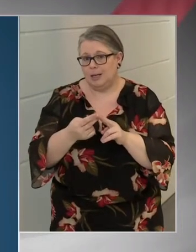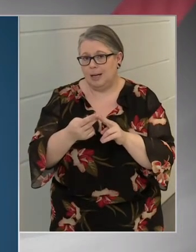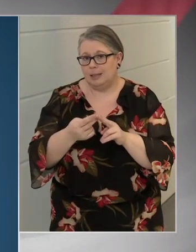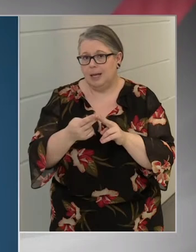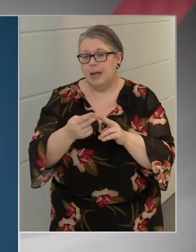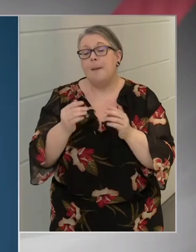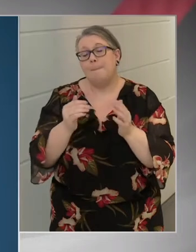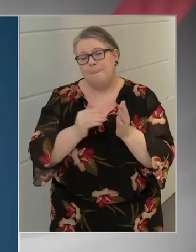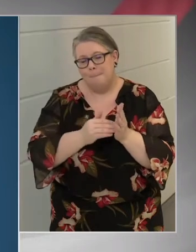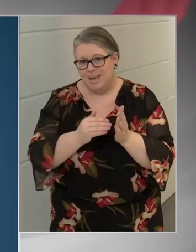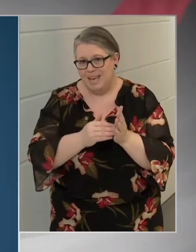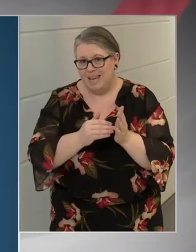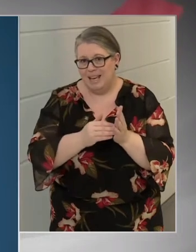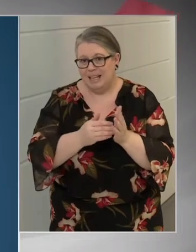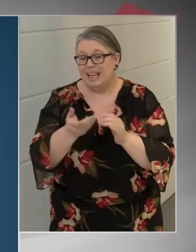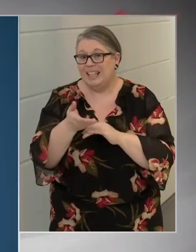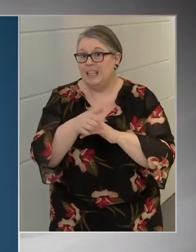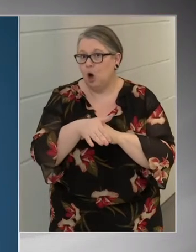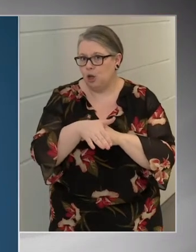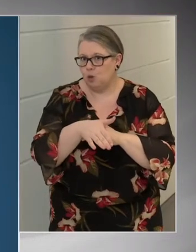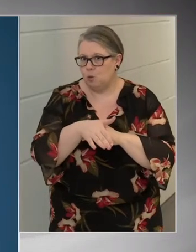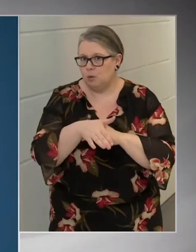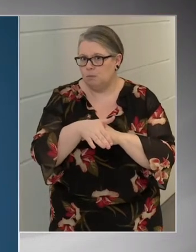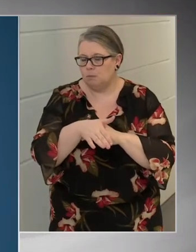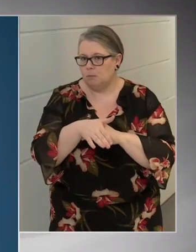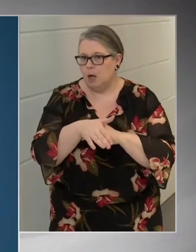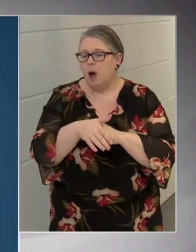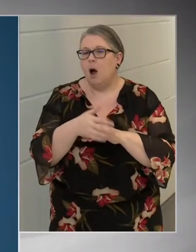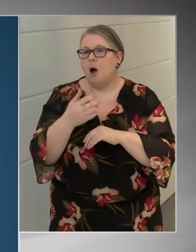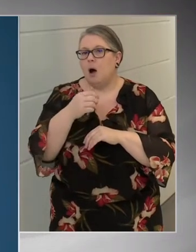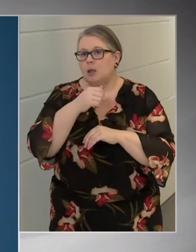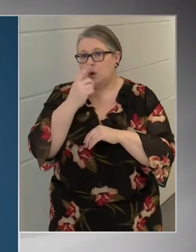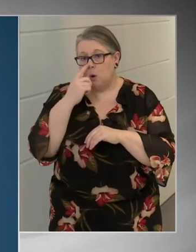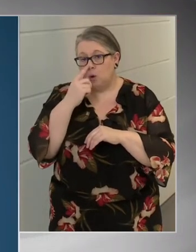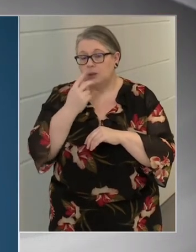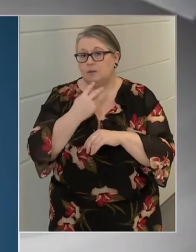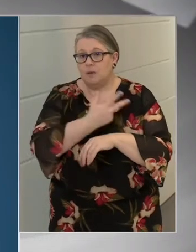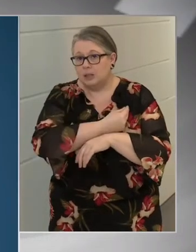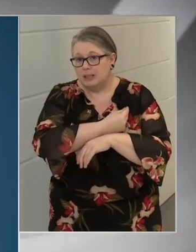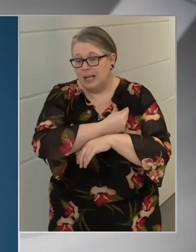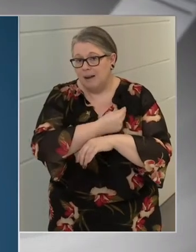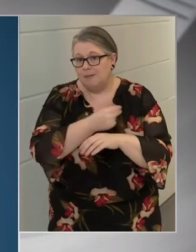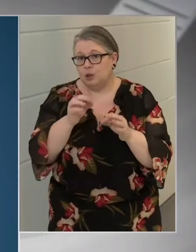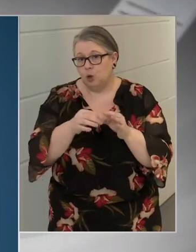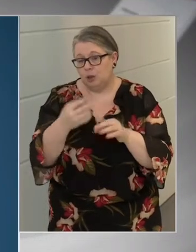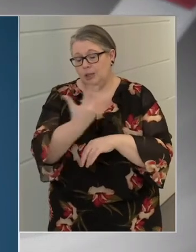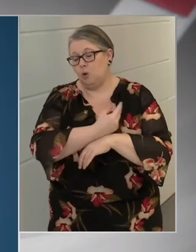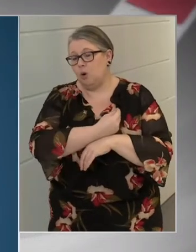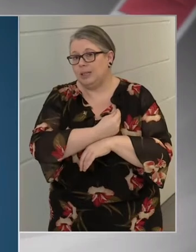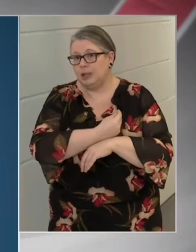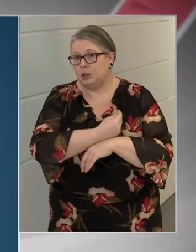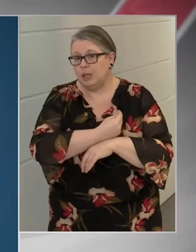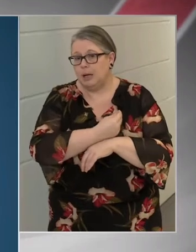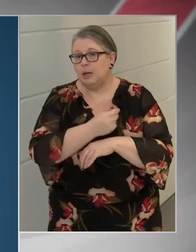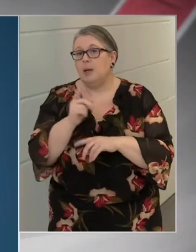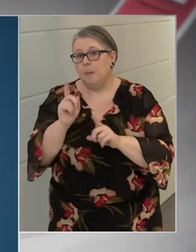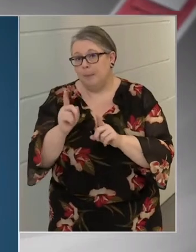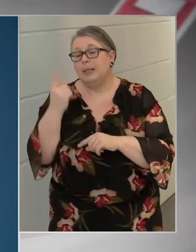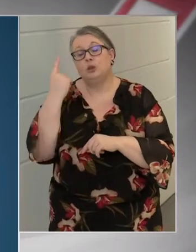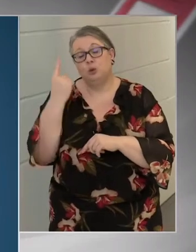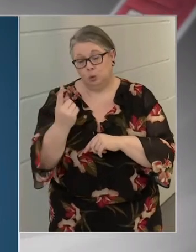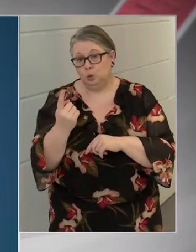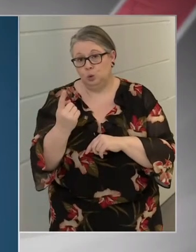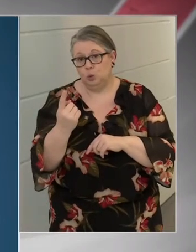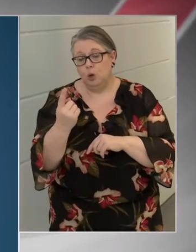egyelőre kihagyjuk a Sputnik vakcinával történő oltakozásnál. Noha tudjuk azt,